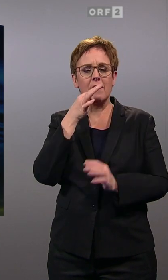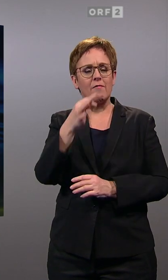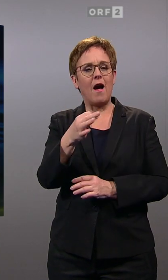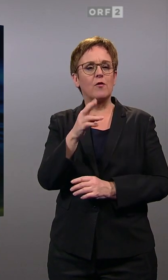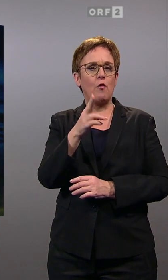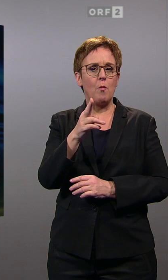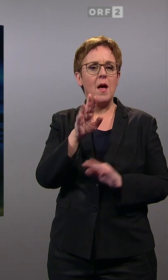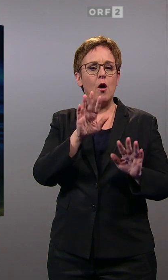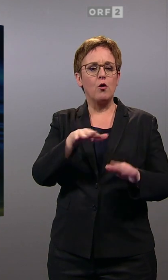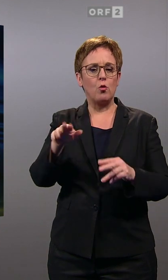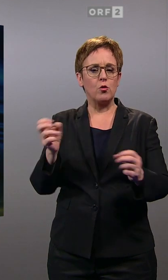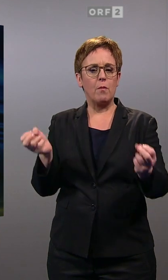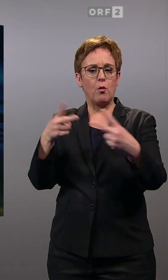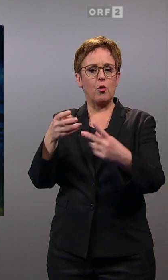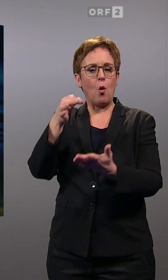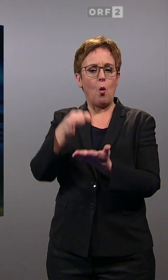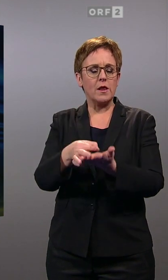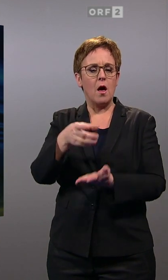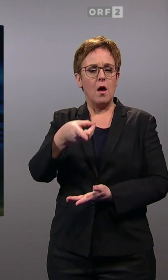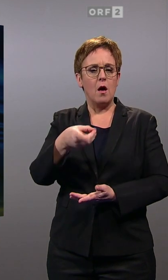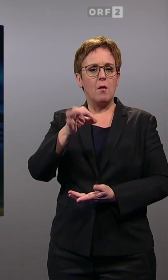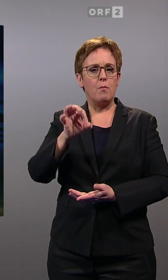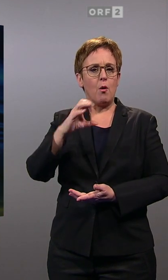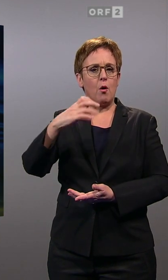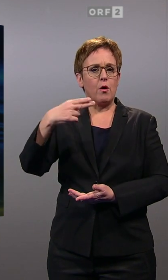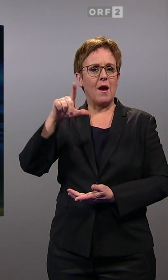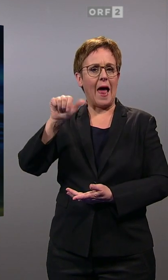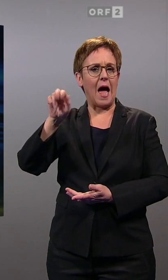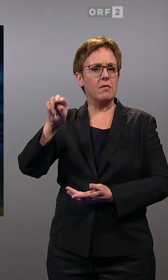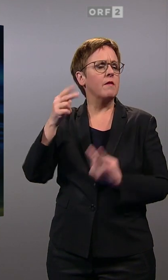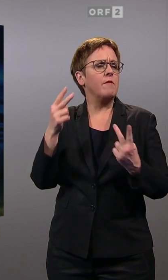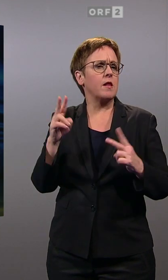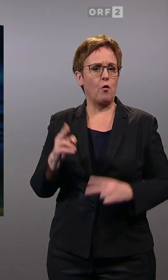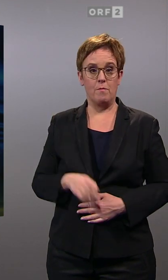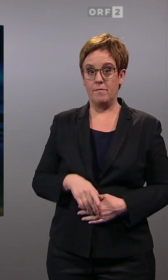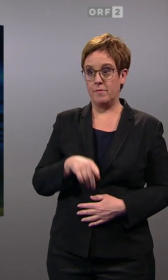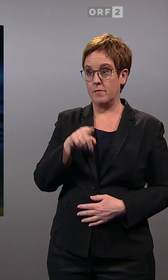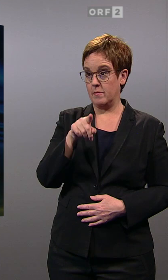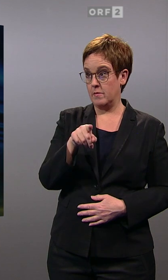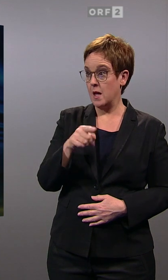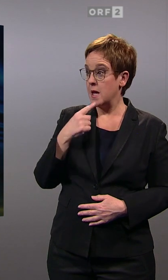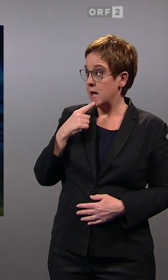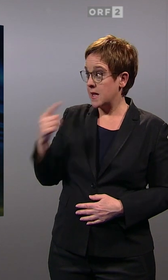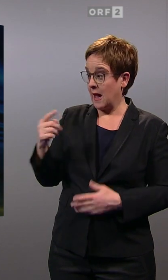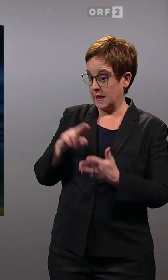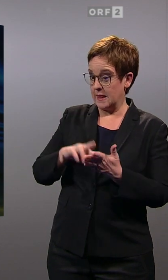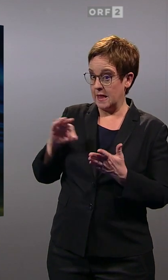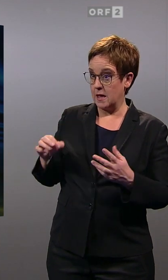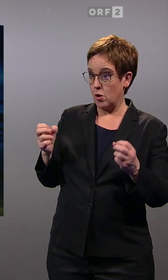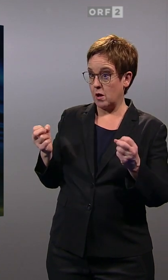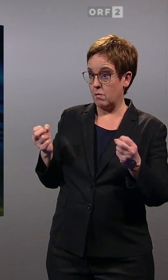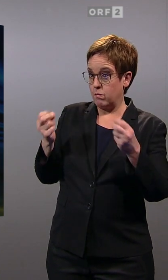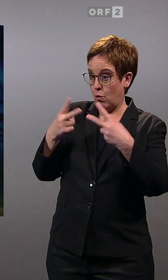die Donaubrücke in Böchland so wichtig wäre. Und er hat zur Antwort gegeben, wenn Sie die Bedeutung einer niederösterreichischen